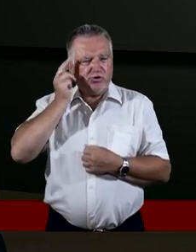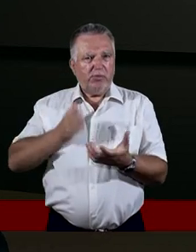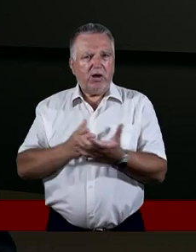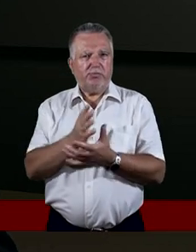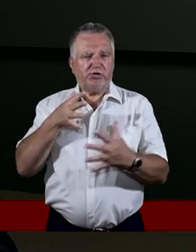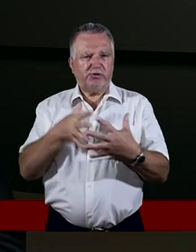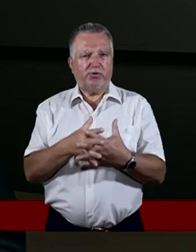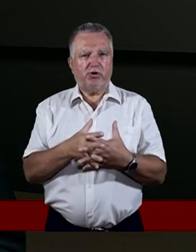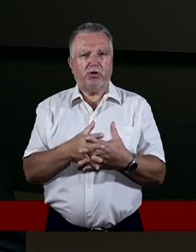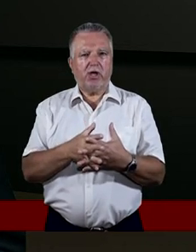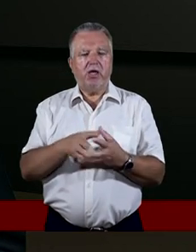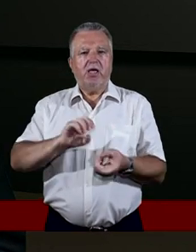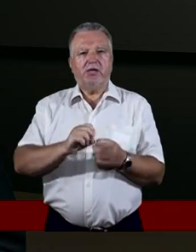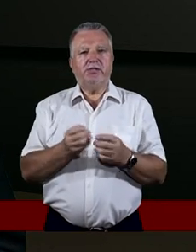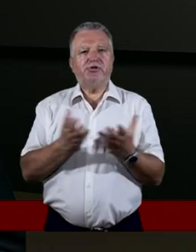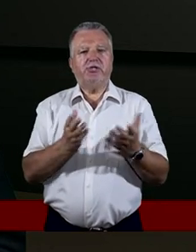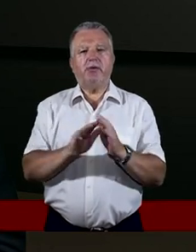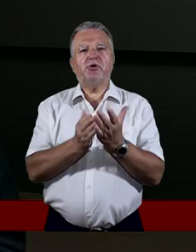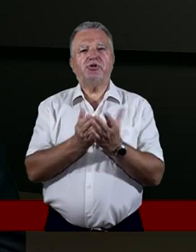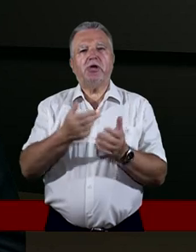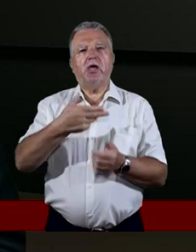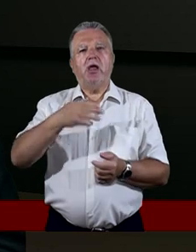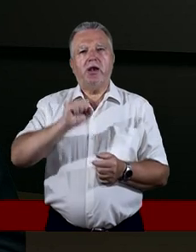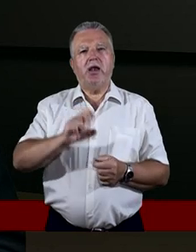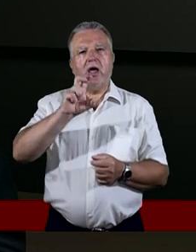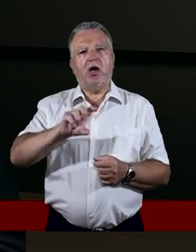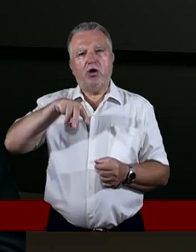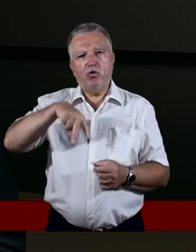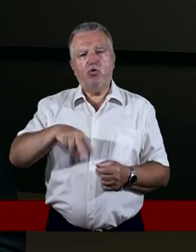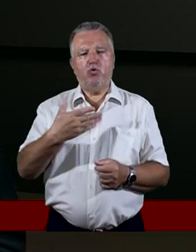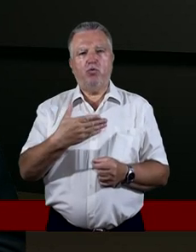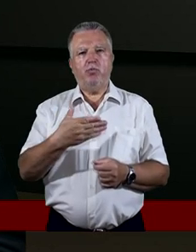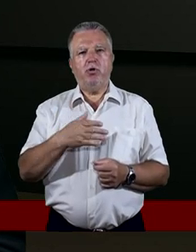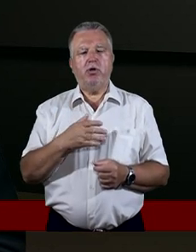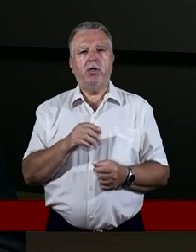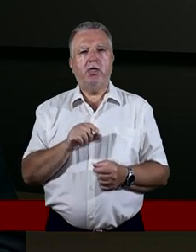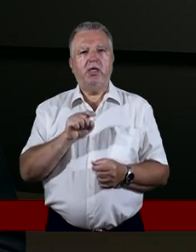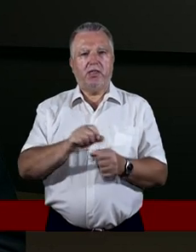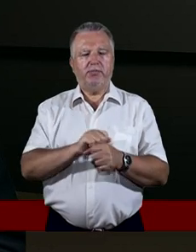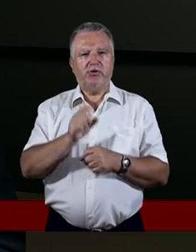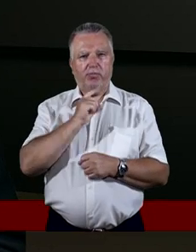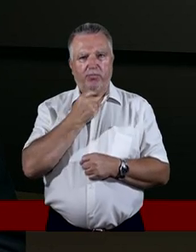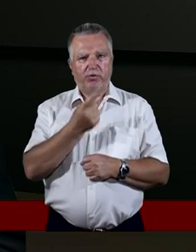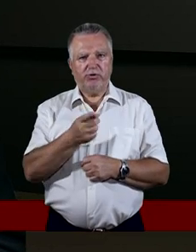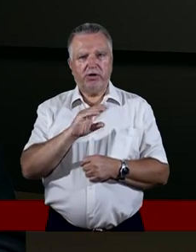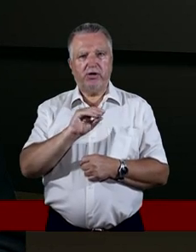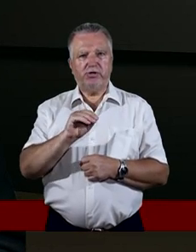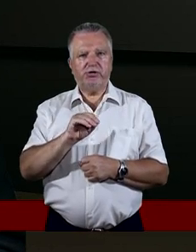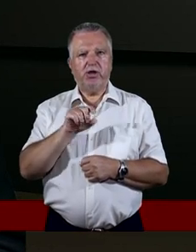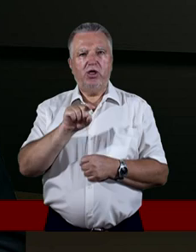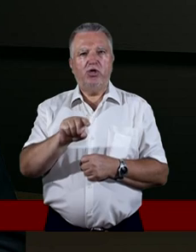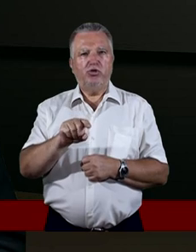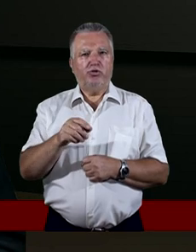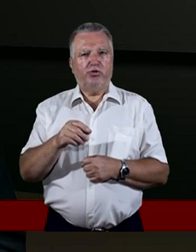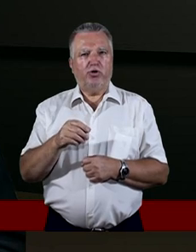Ale gdy czytamy chociażby Księgę Nahuma, trzeci rozdział i pierwszy wiersz, jest właśnie o Niniwie powiedziane, że to jest krwawe miasto,